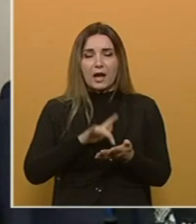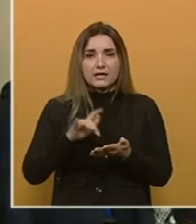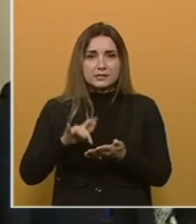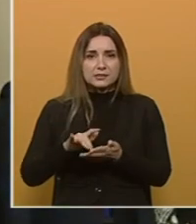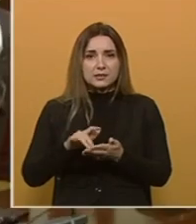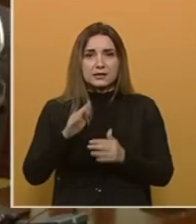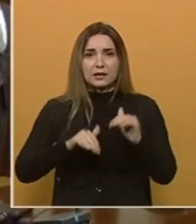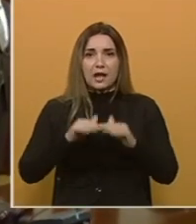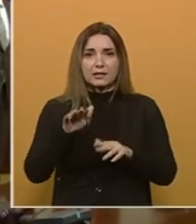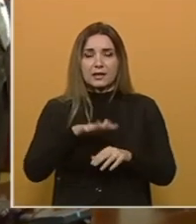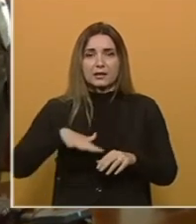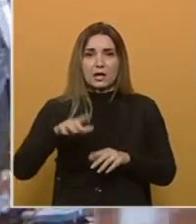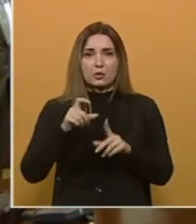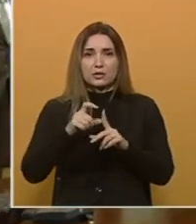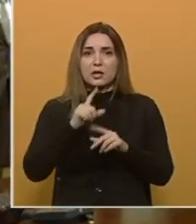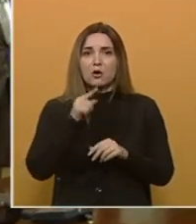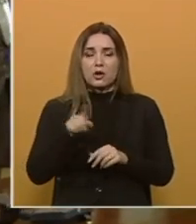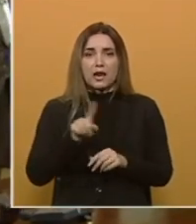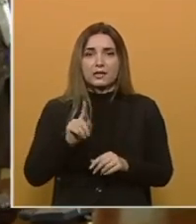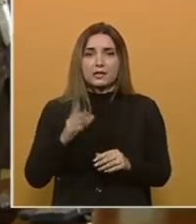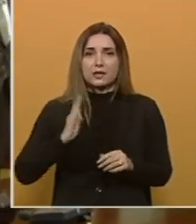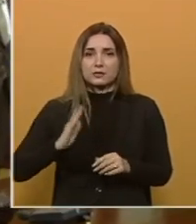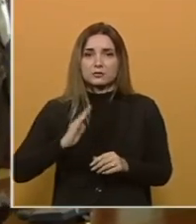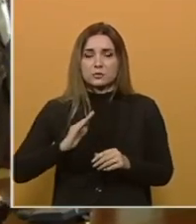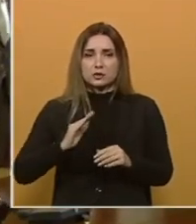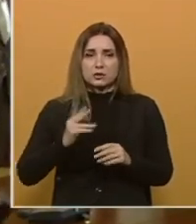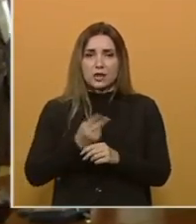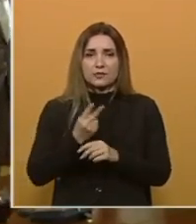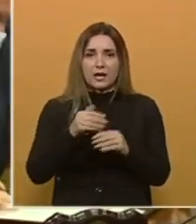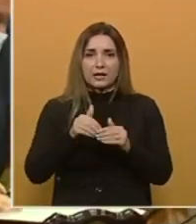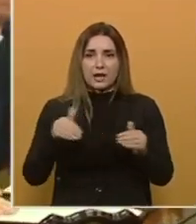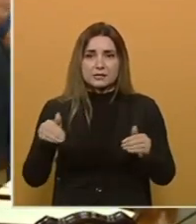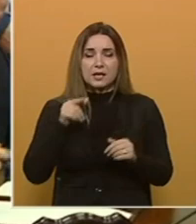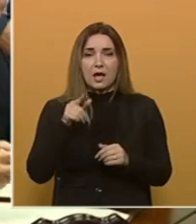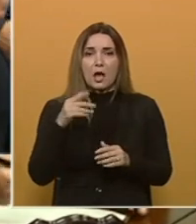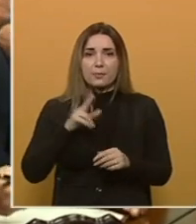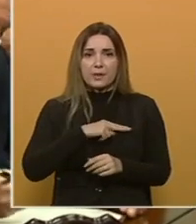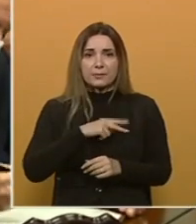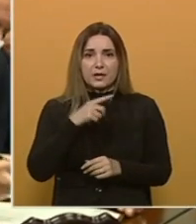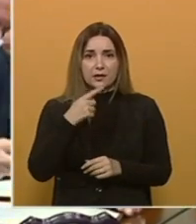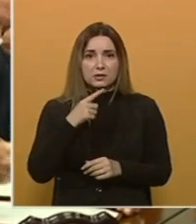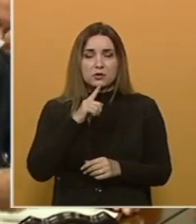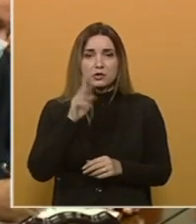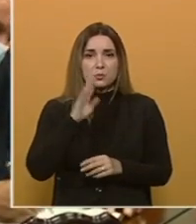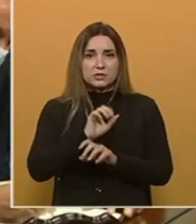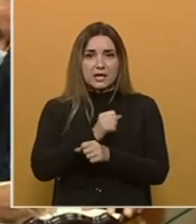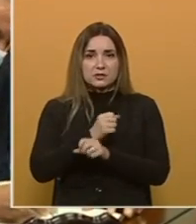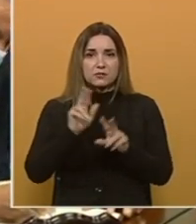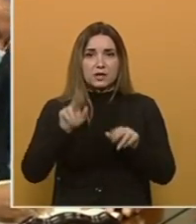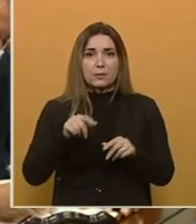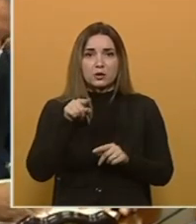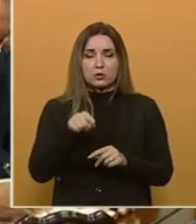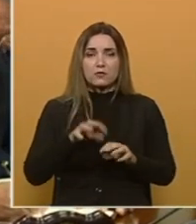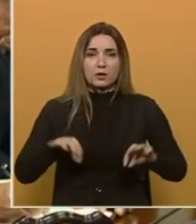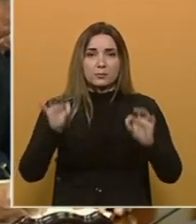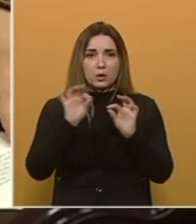hidroelektrane grade na dijelu Drine na kojem ona nije međudržavna granica. Premijer Višković ukazuje i na koristi koje će Bosna i Hercegovina imati od